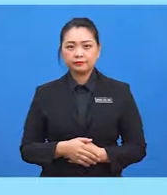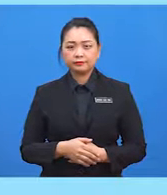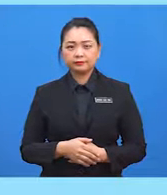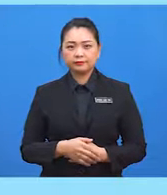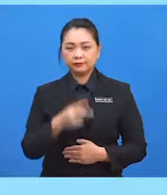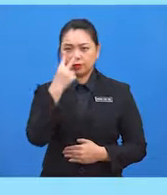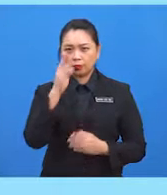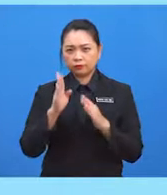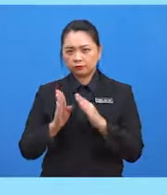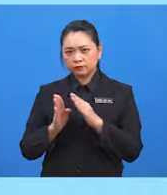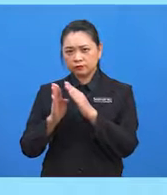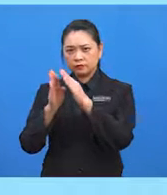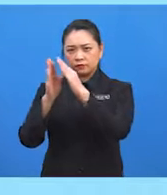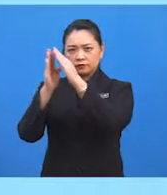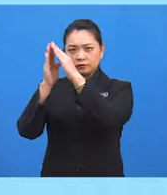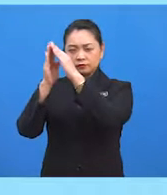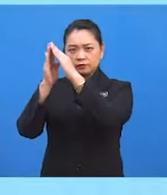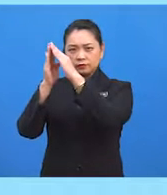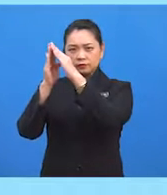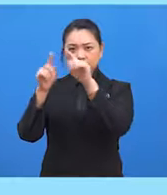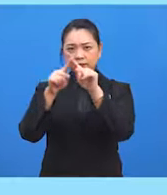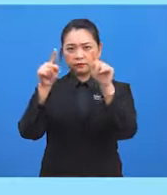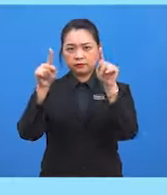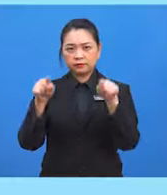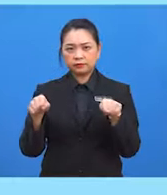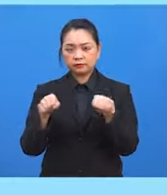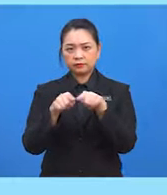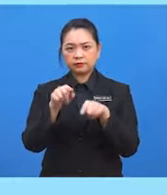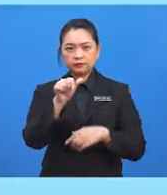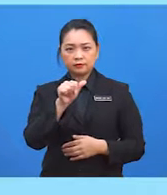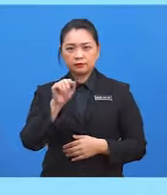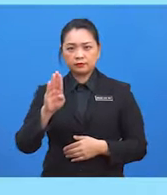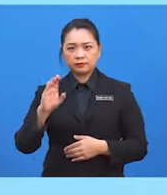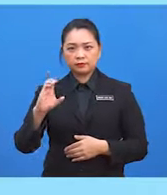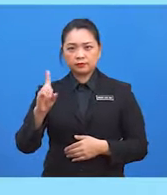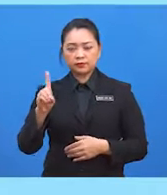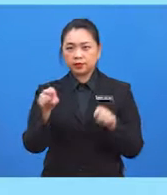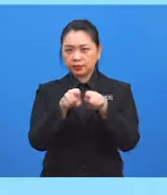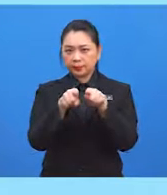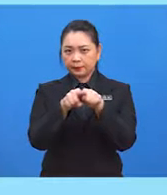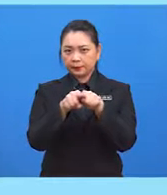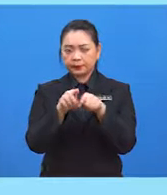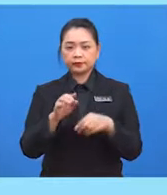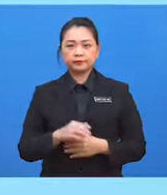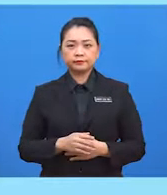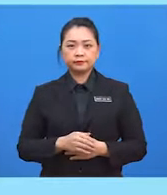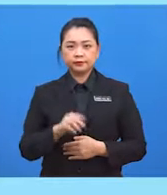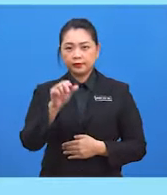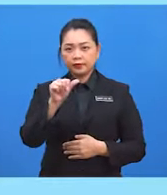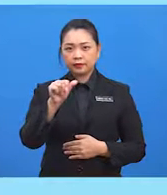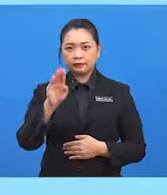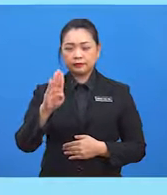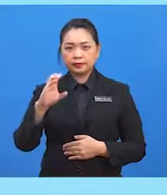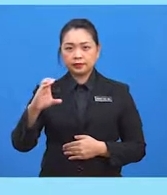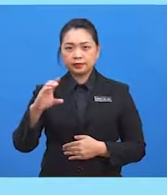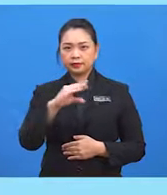pepenjuru segi empat sama, A, B, C, D. A, B, C dan